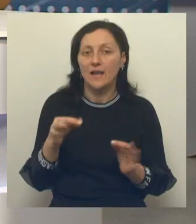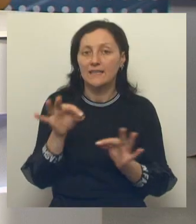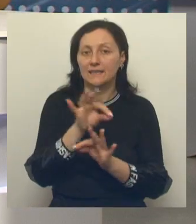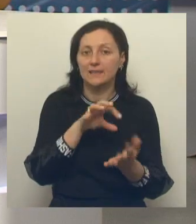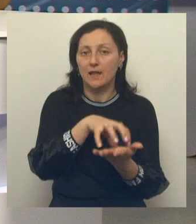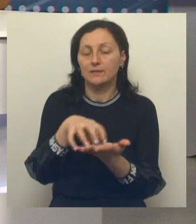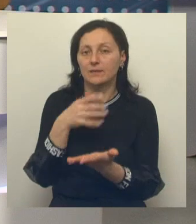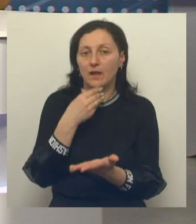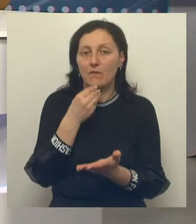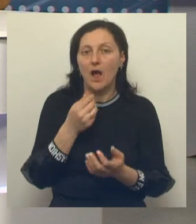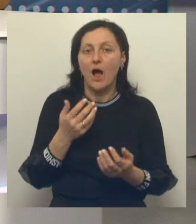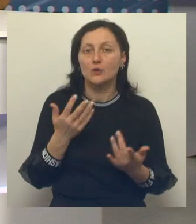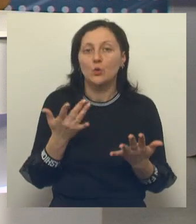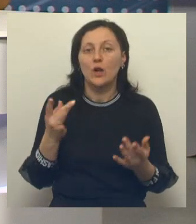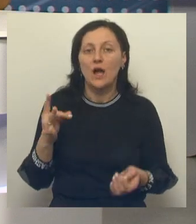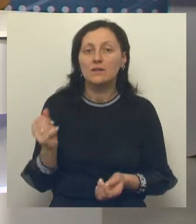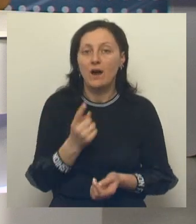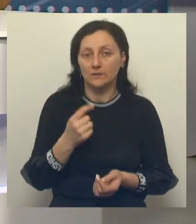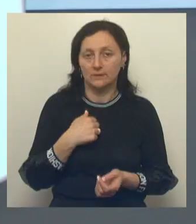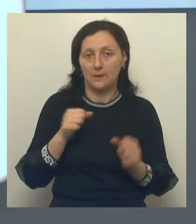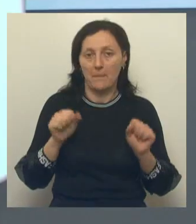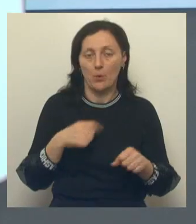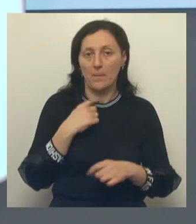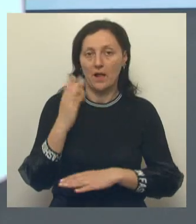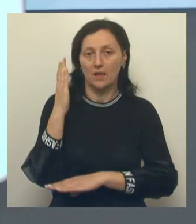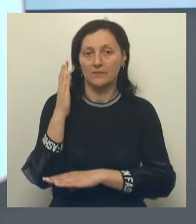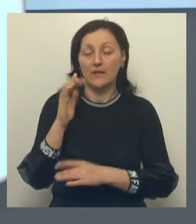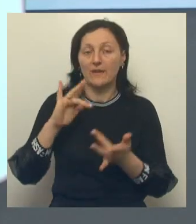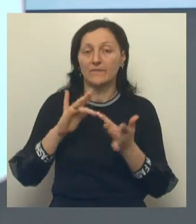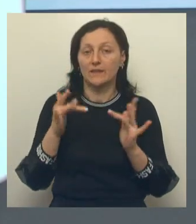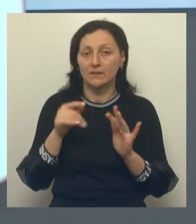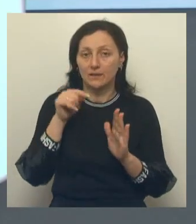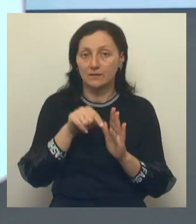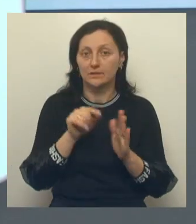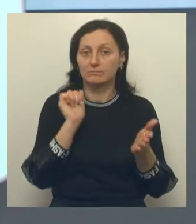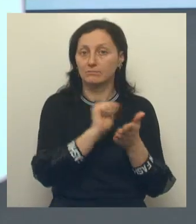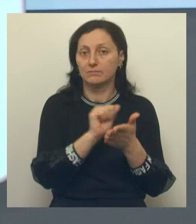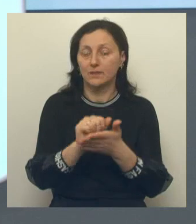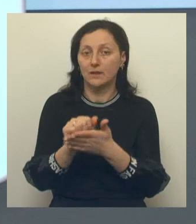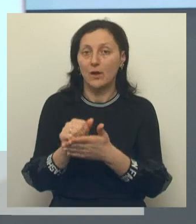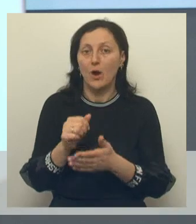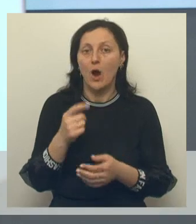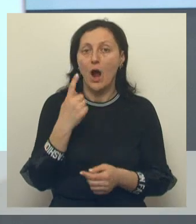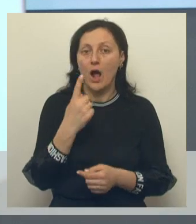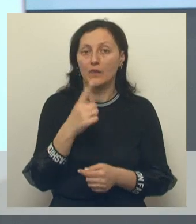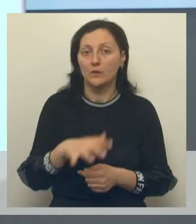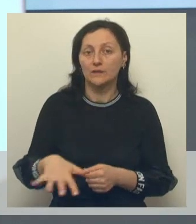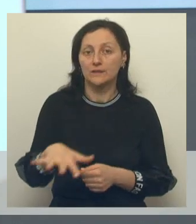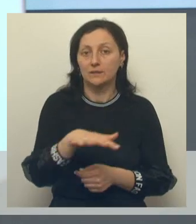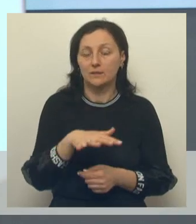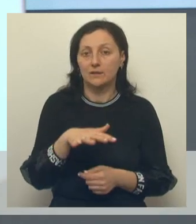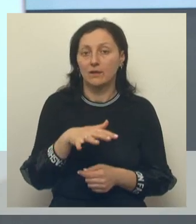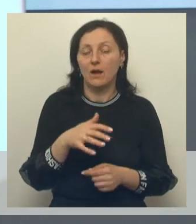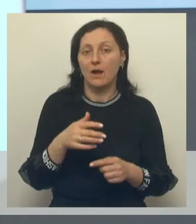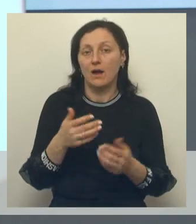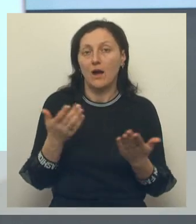За какое количество таких проектов я могу проголосовать? Или только за один, опять же? На сайте размещены концепции по одной территории, по общественной